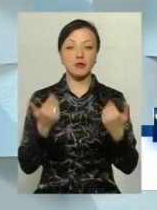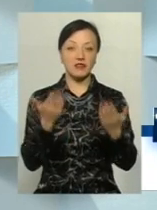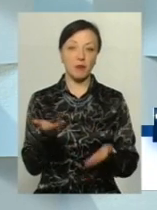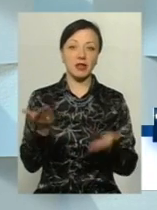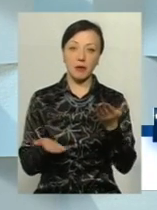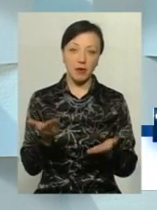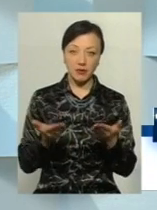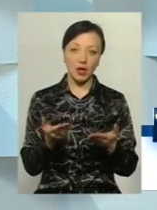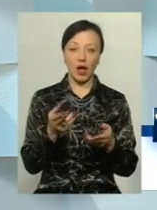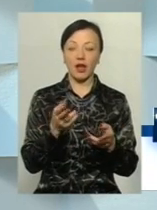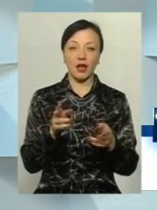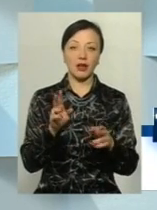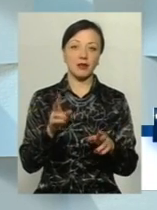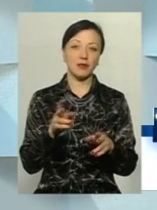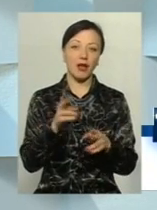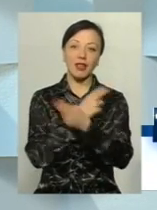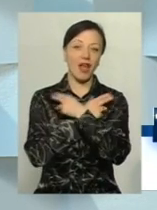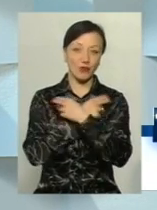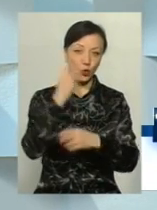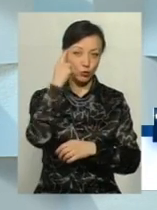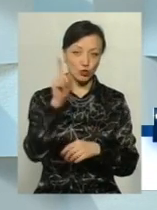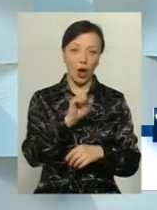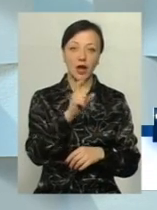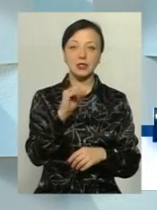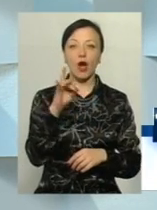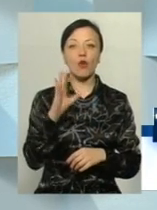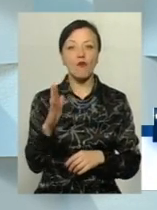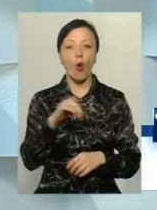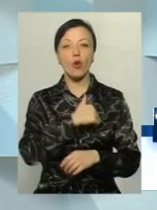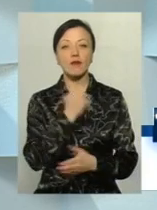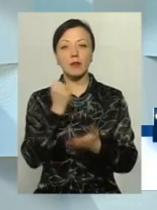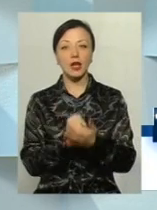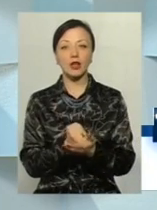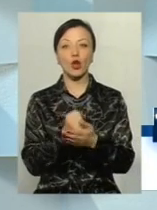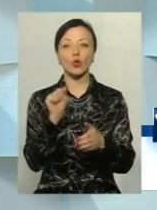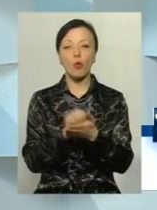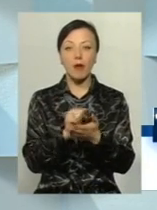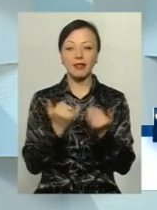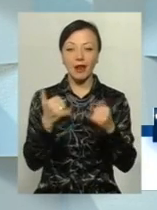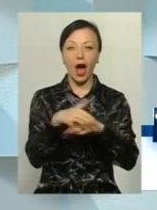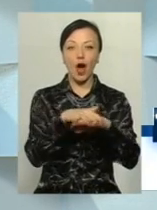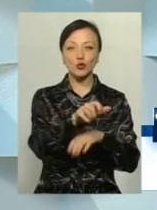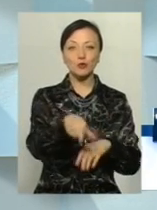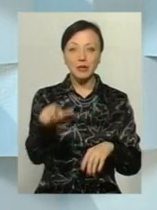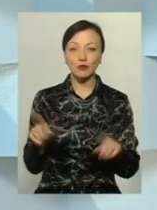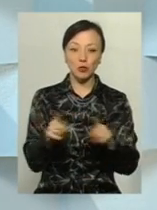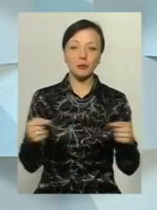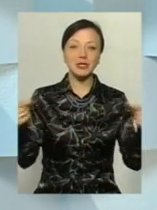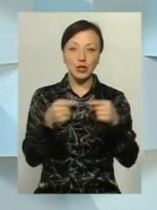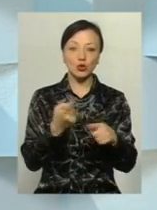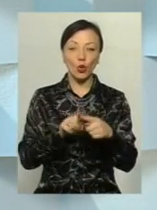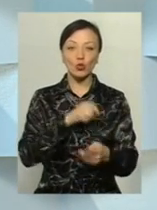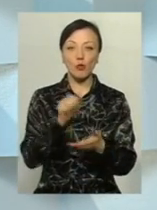напевне, що наївно думати, що Микола Янович Азаров хотів прийняти такий документ для громадянського суспільства, щоб дійсно, згідно того